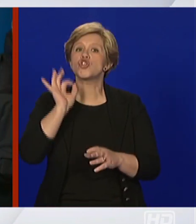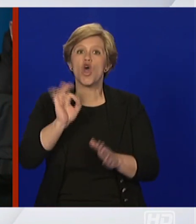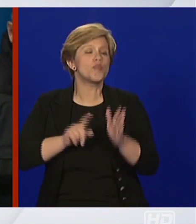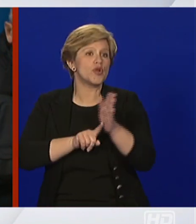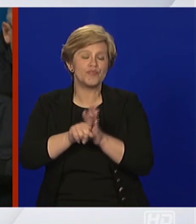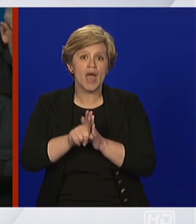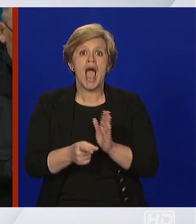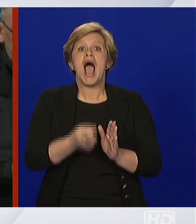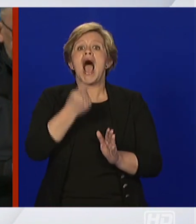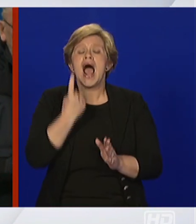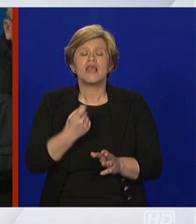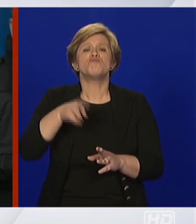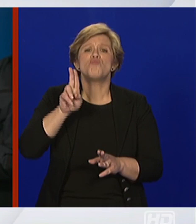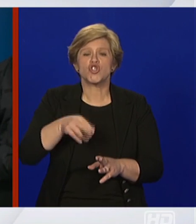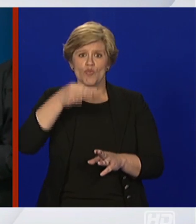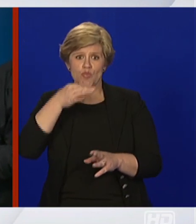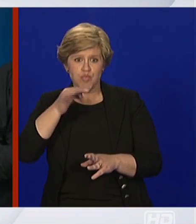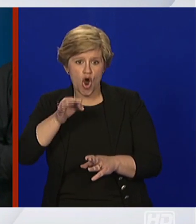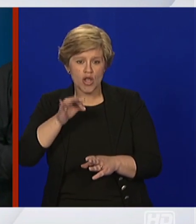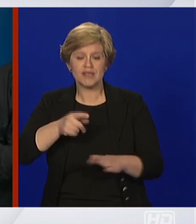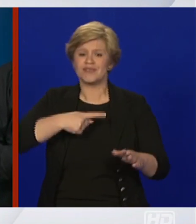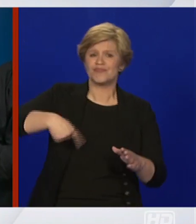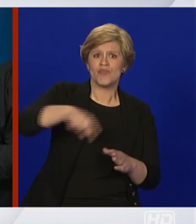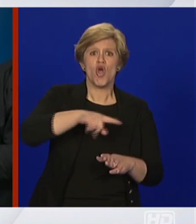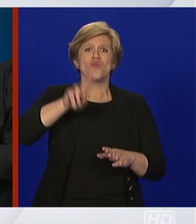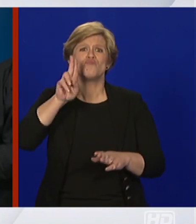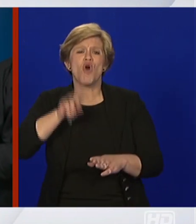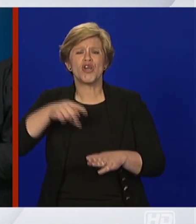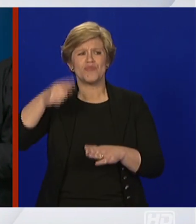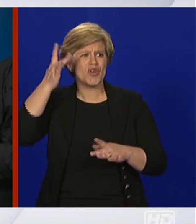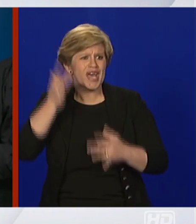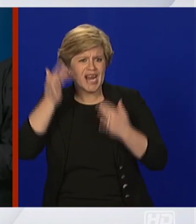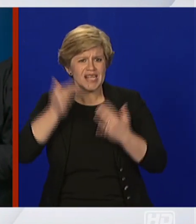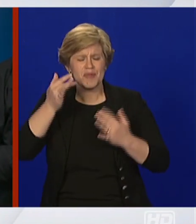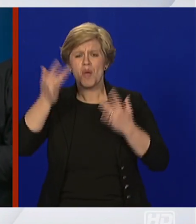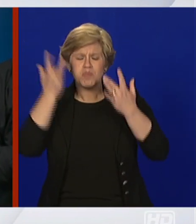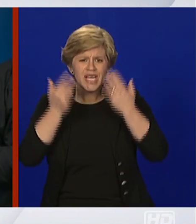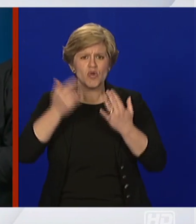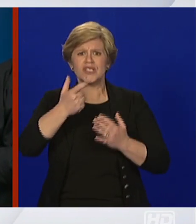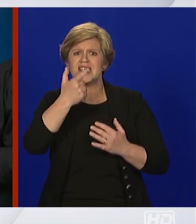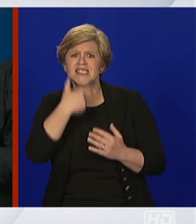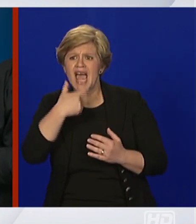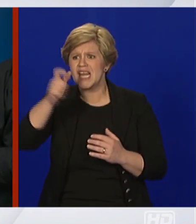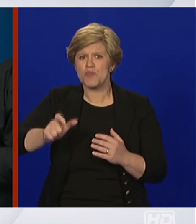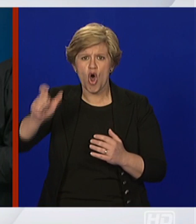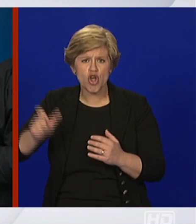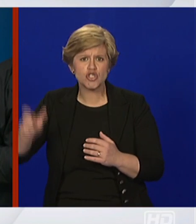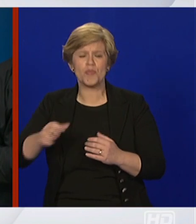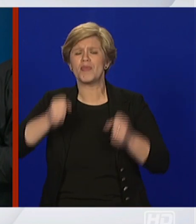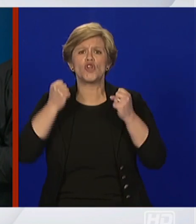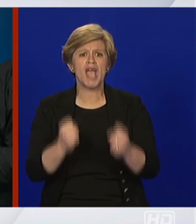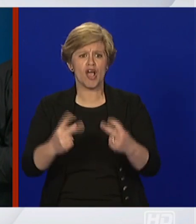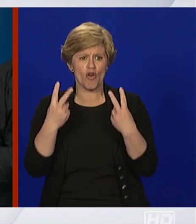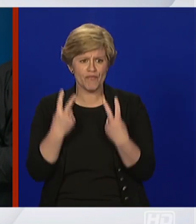Stoga u ovom trenutku ta međugeneracijska solidarnost i pomaganje mlađih osoba starijima je od iznimne važnosti,